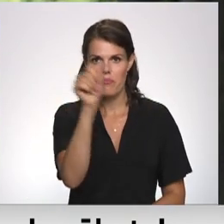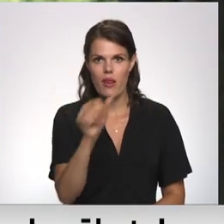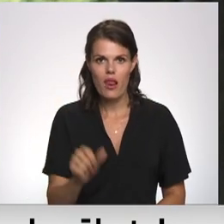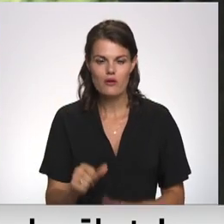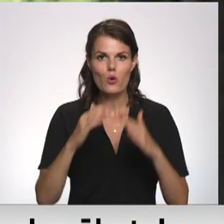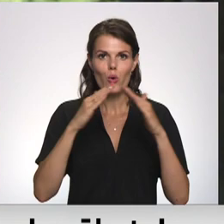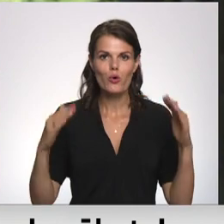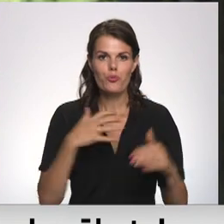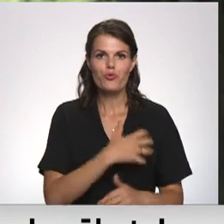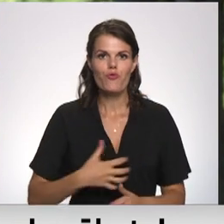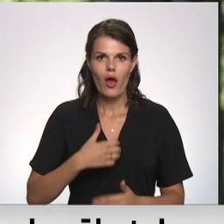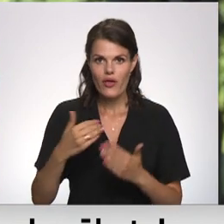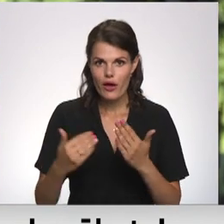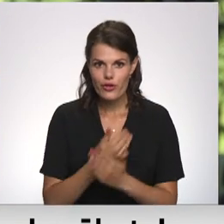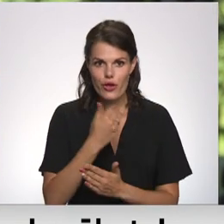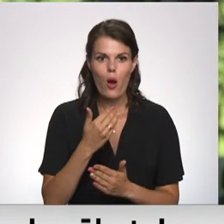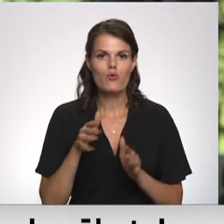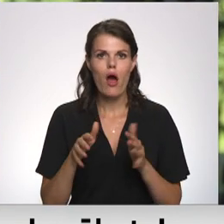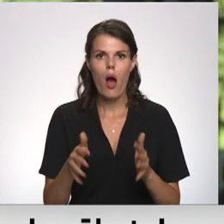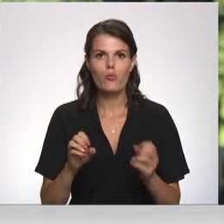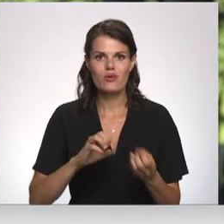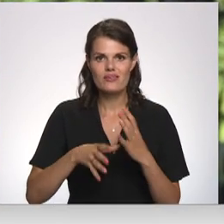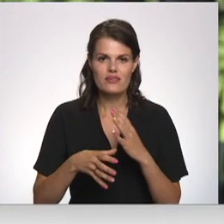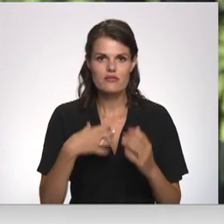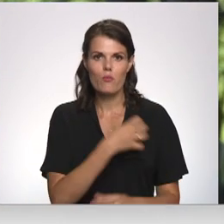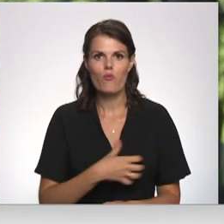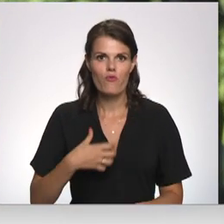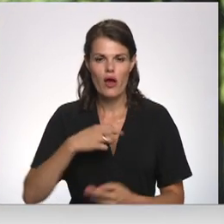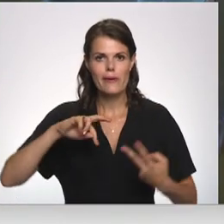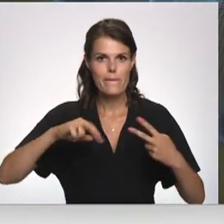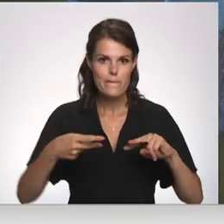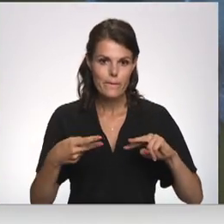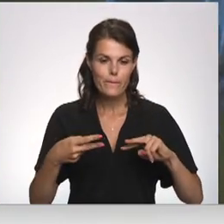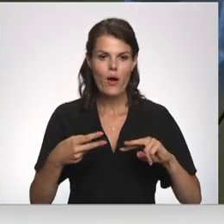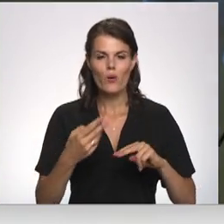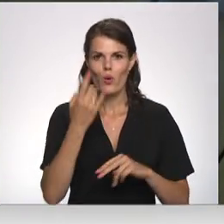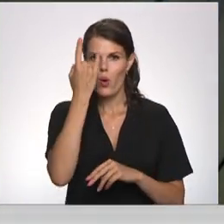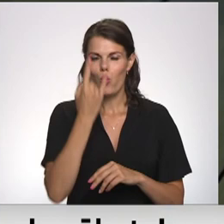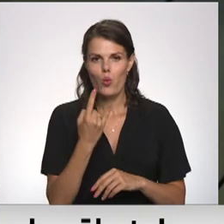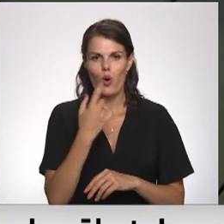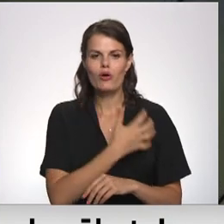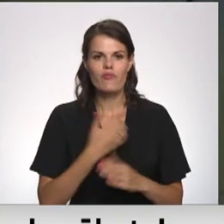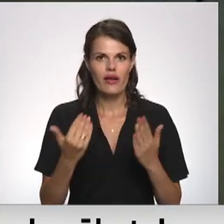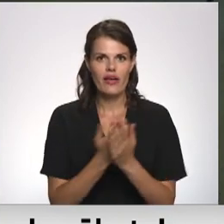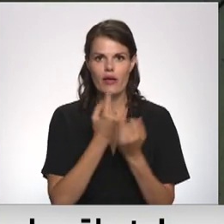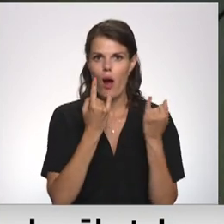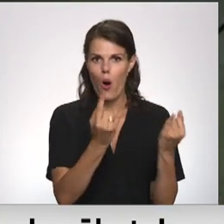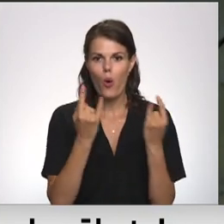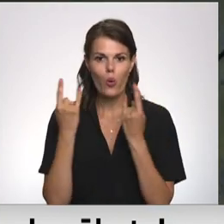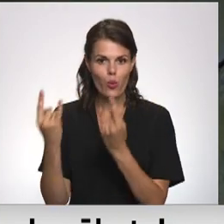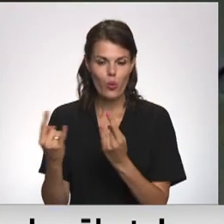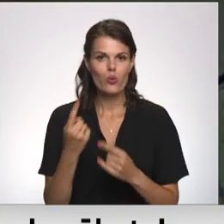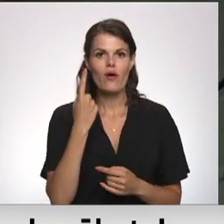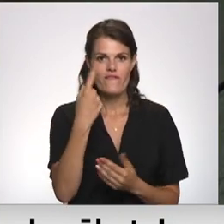ir jāuzliek jauns, apkurs sistēma būtu jānomaina, caurie logi jāieliek, vienu daļu